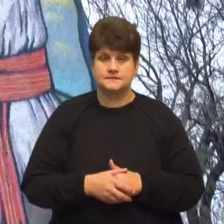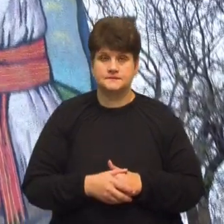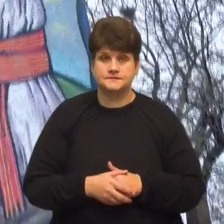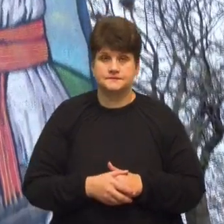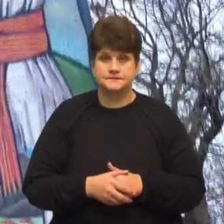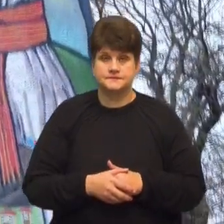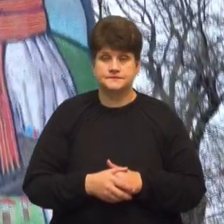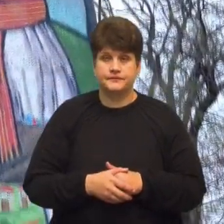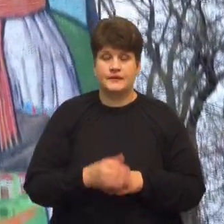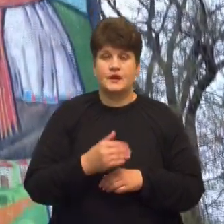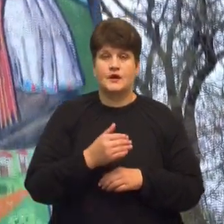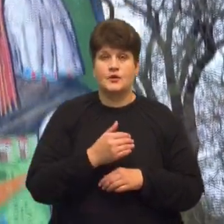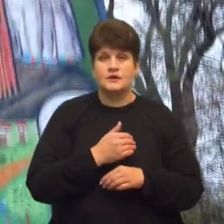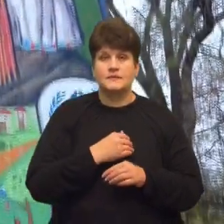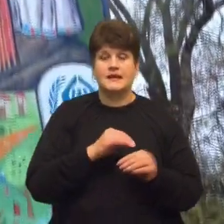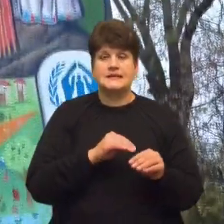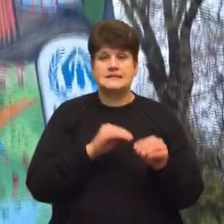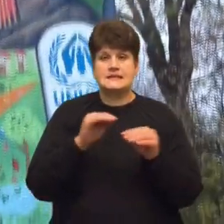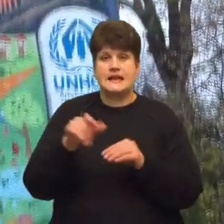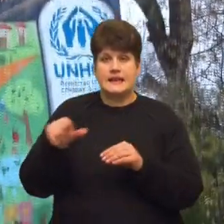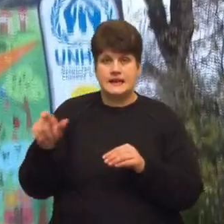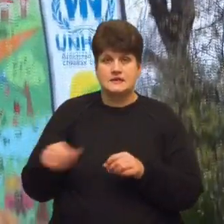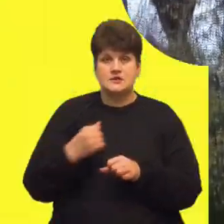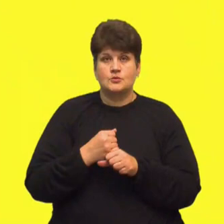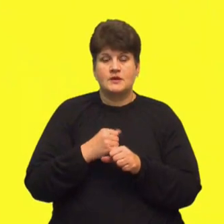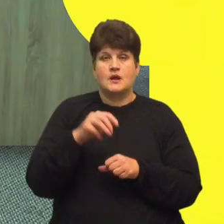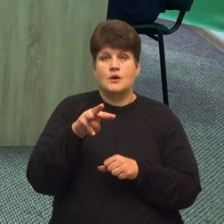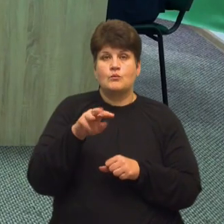Діти-переселенці разом із місцевими створили мурал.